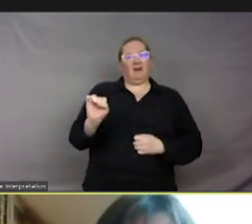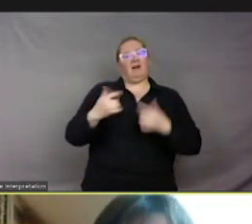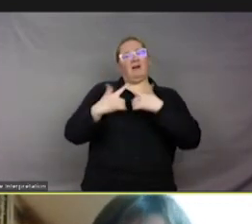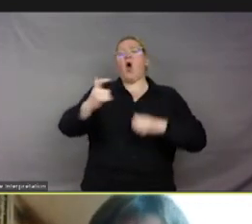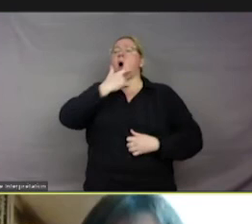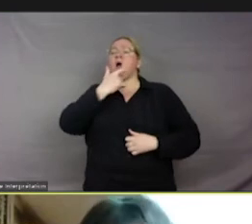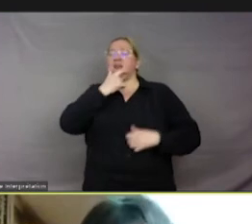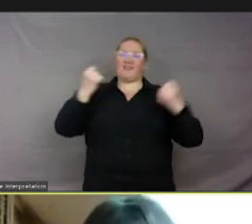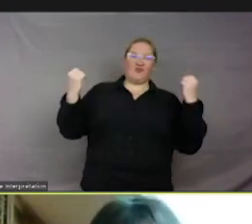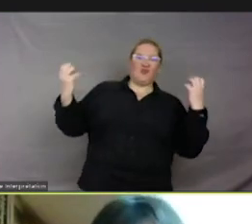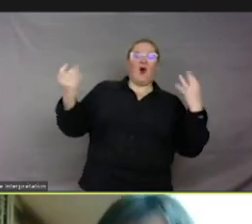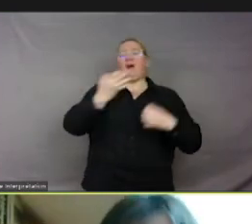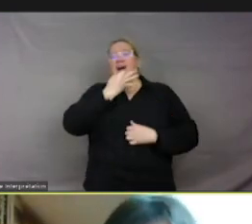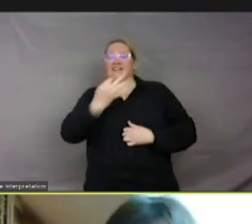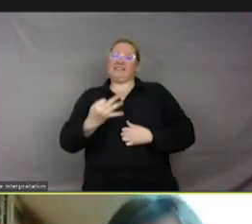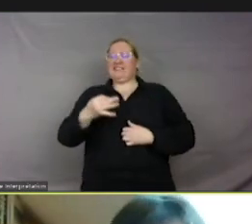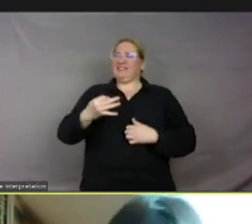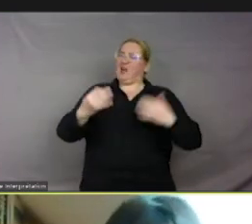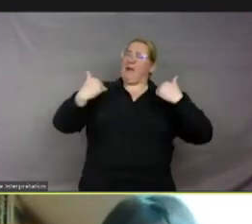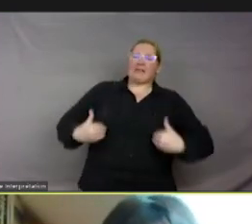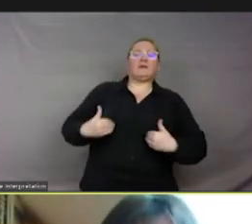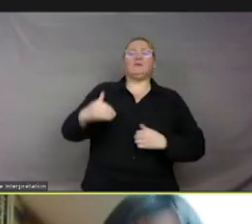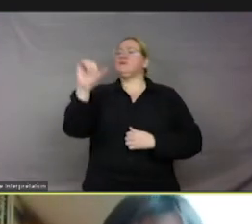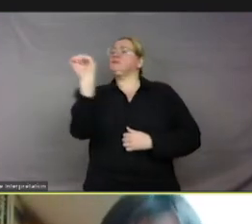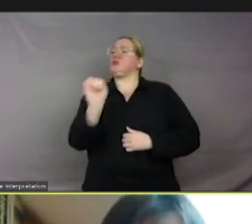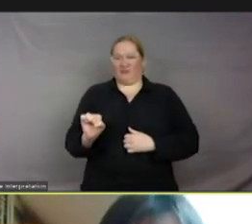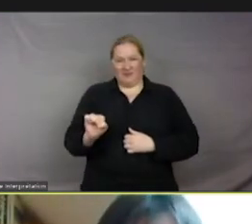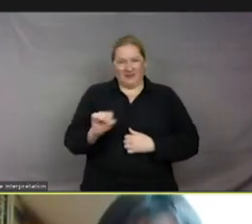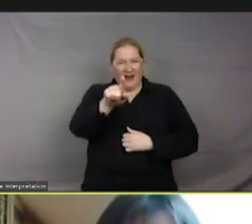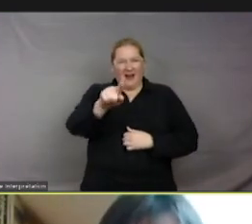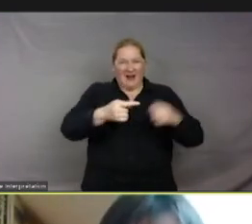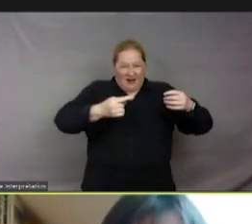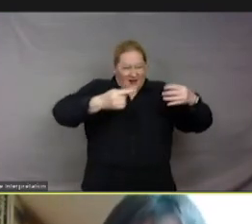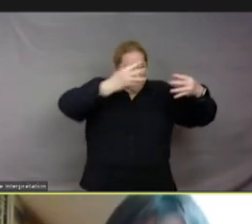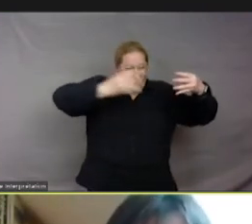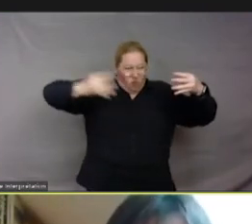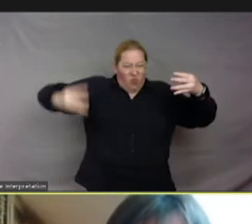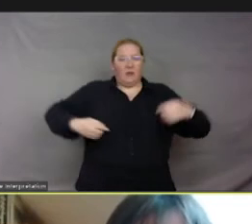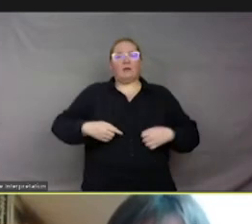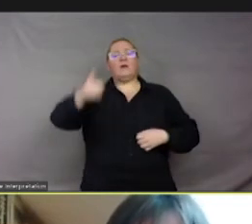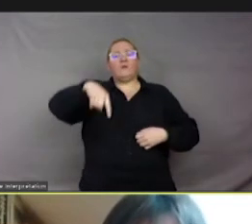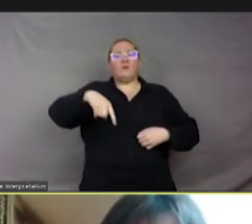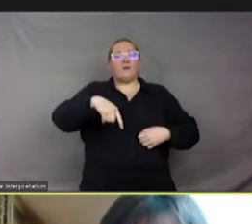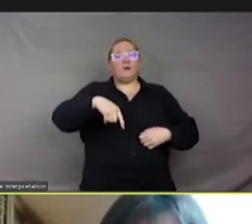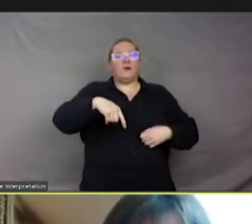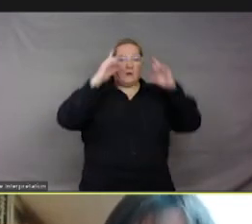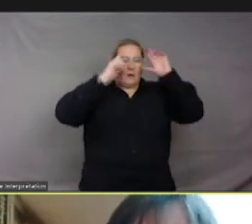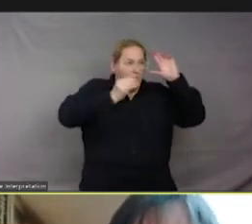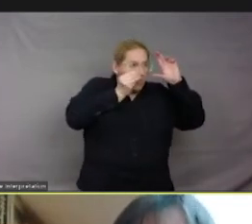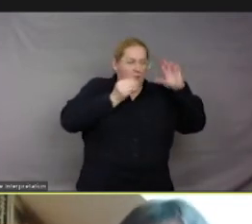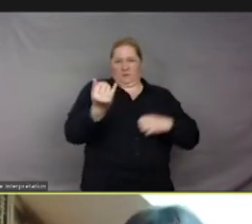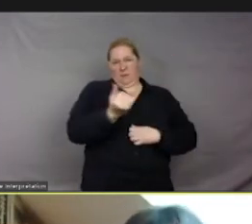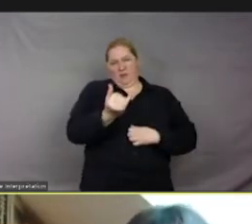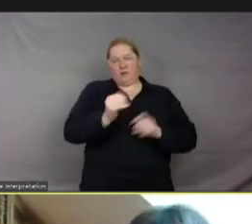« sentient beings ». Alors, vous voyez là, c'est écrit trop petit pour que vous puissiez lire, mais mon objectif n'est pas que vous le lisiez, vous pourrez agrandir l'écran